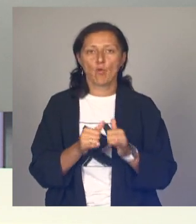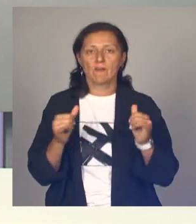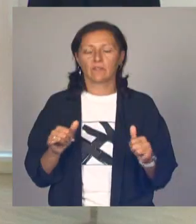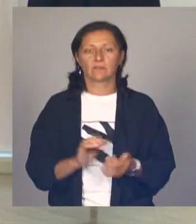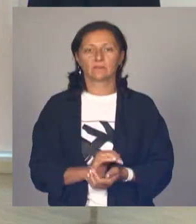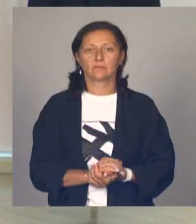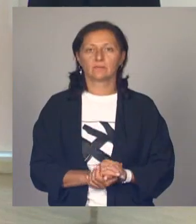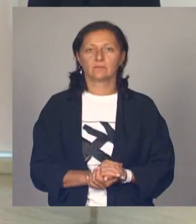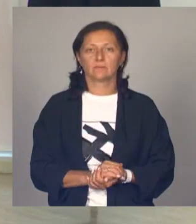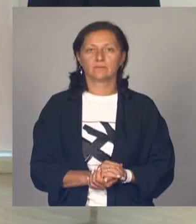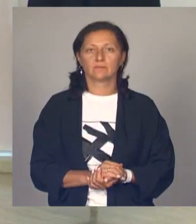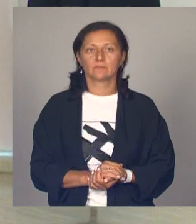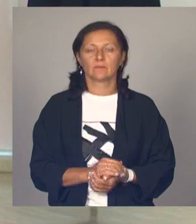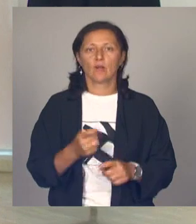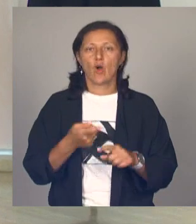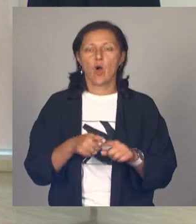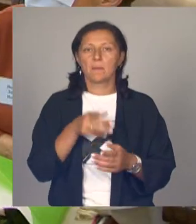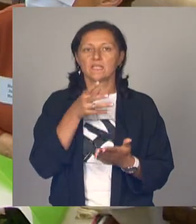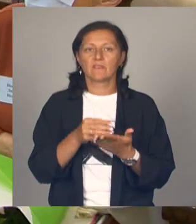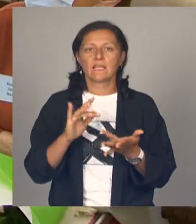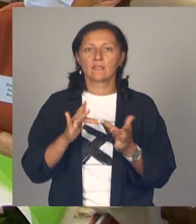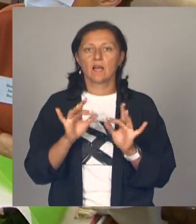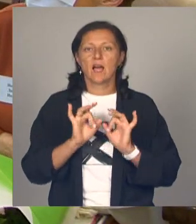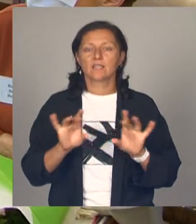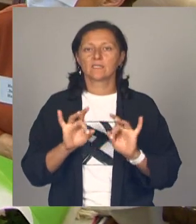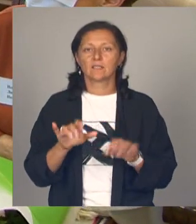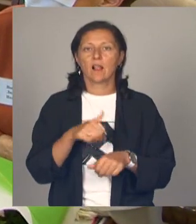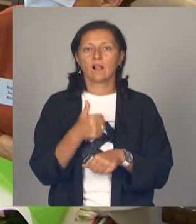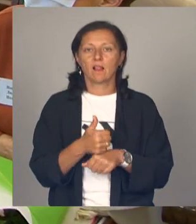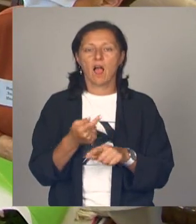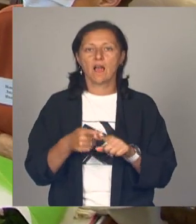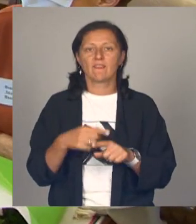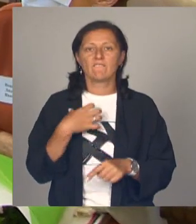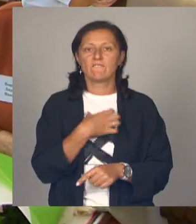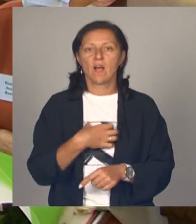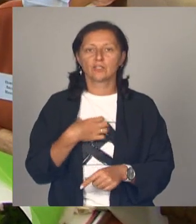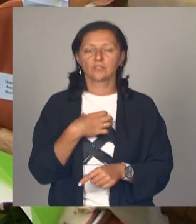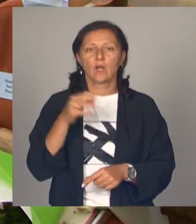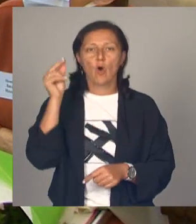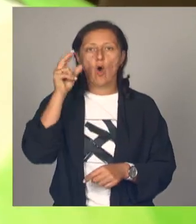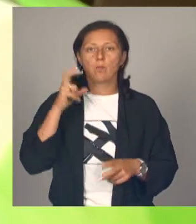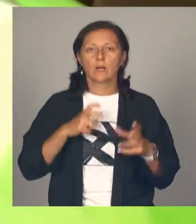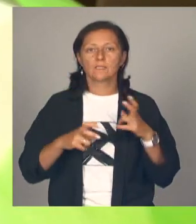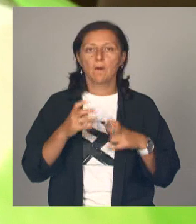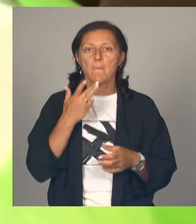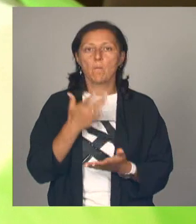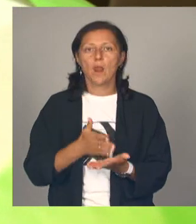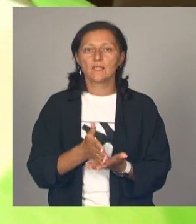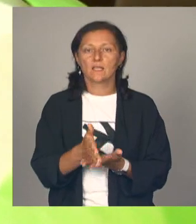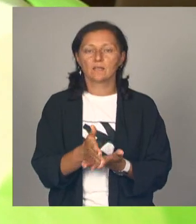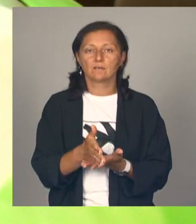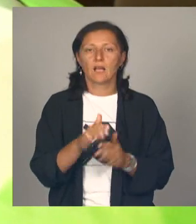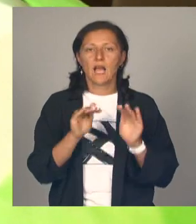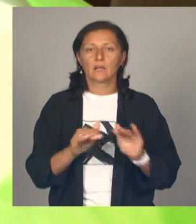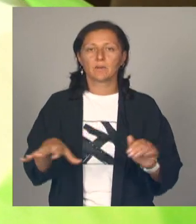раз. Об этом в своих соцсетях рассказал глава региона. Это важное направление образовательной политики области. Ребята